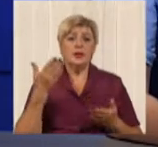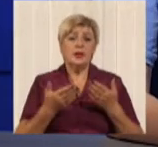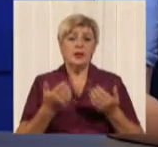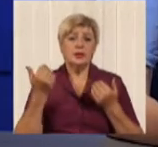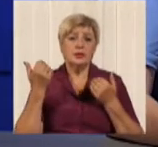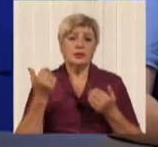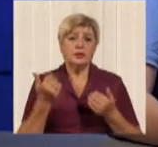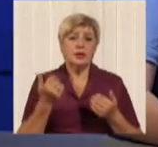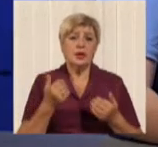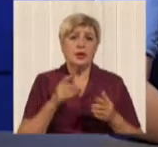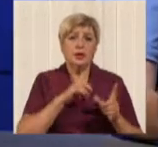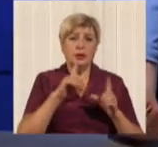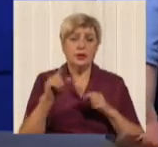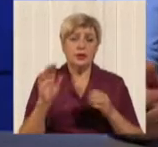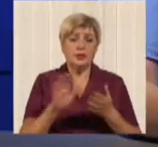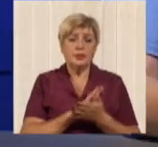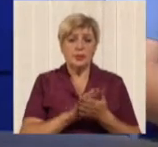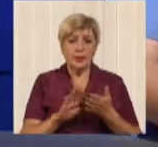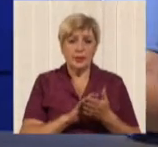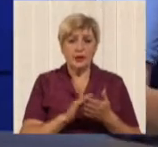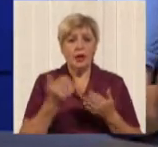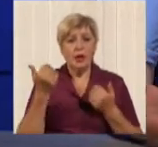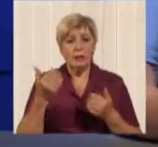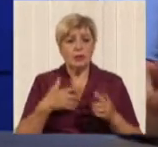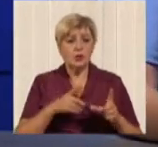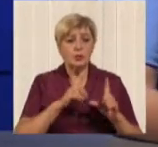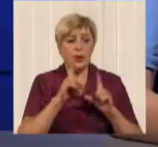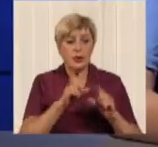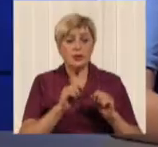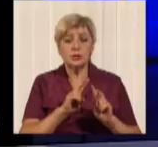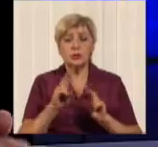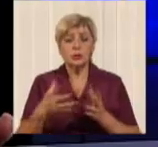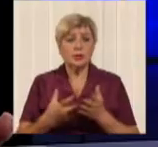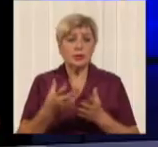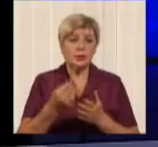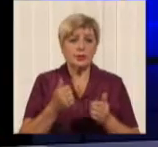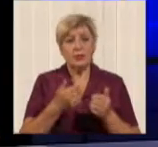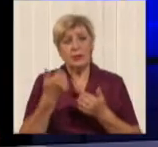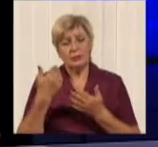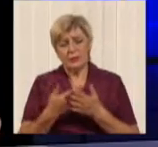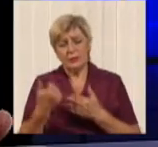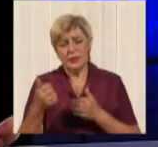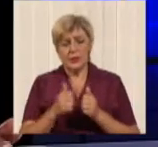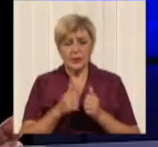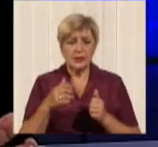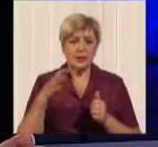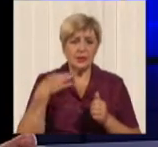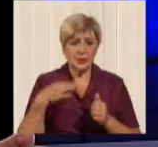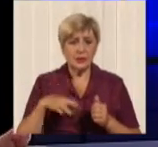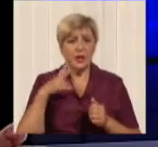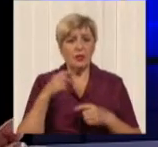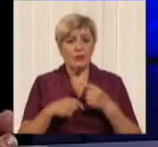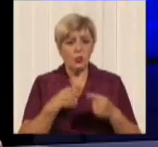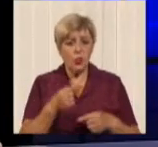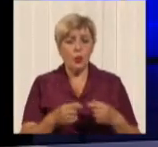ваш проїзд хто-то оплачуває. Це може бути ваш сусід, сін, внук. Тобто, ми, як налагоплательщики, і те люди, які оплачивають согласно тарифу, вони